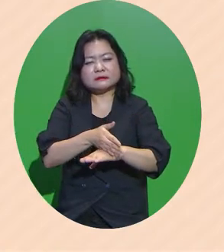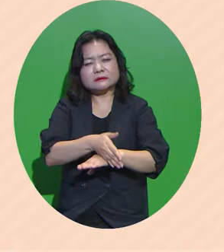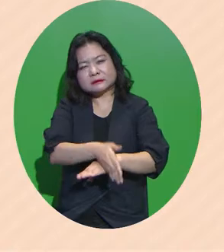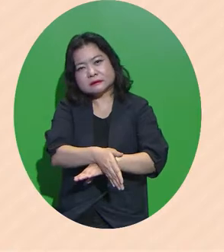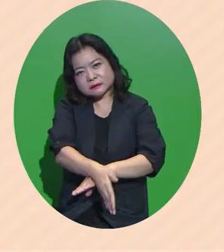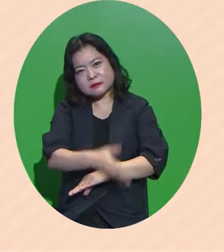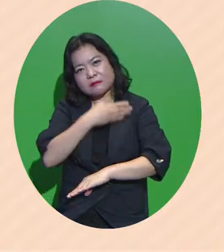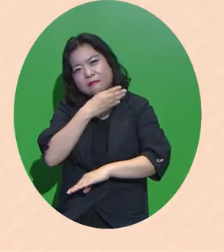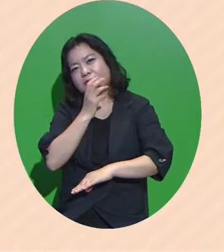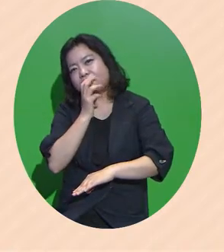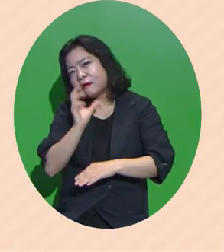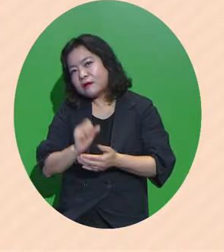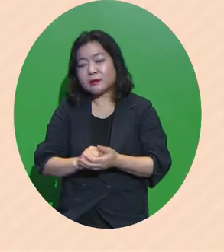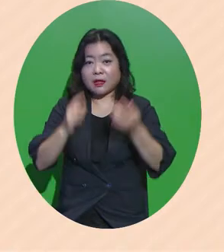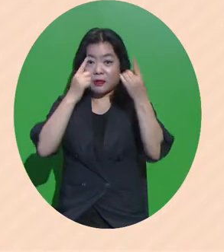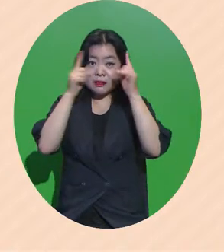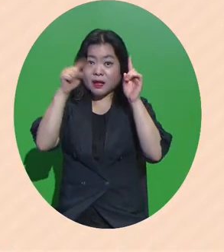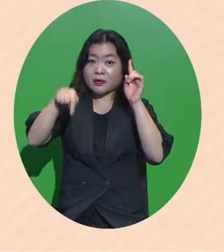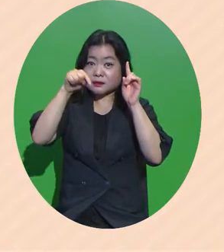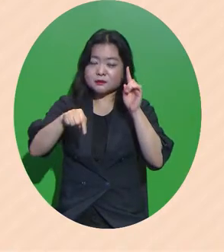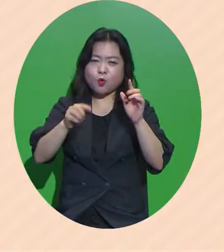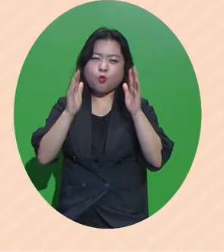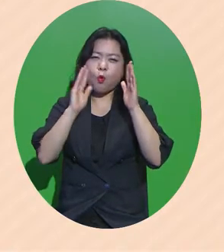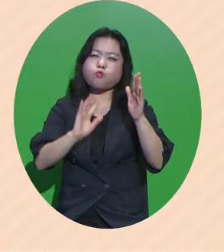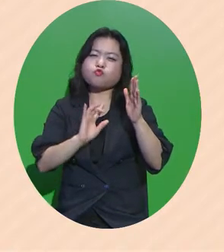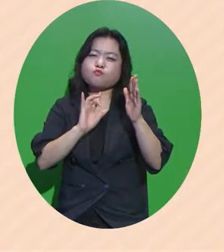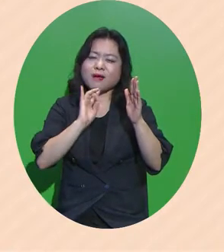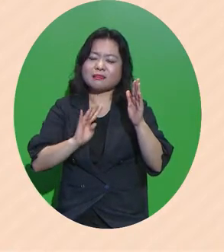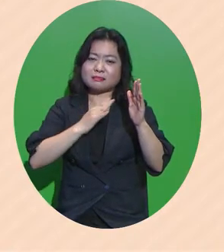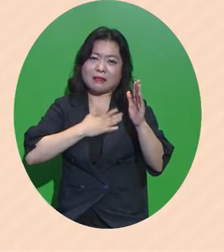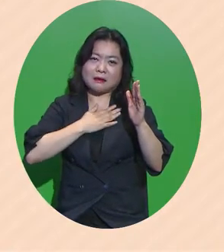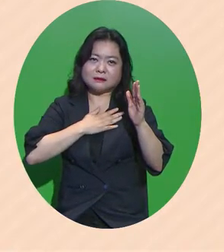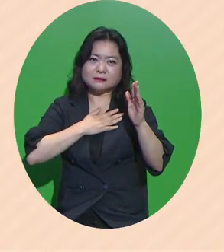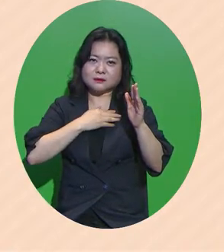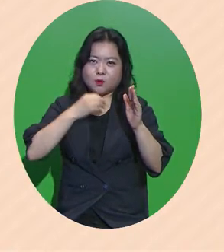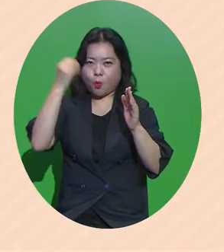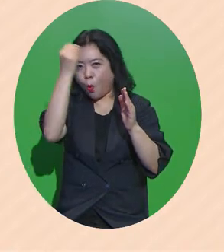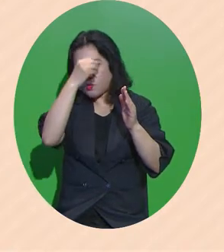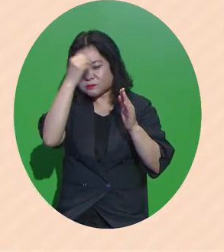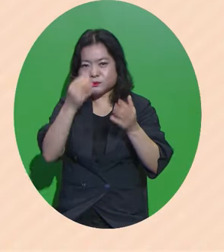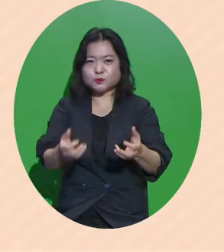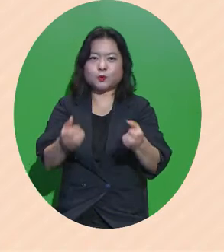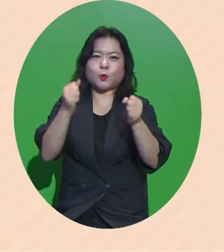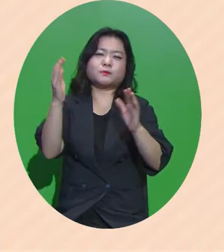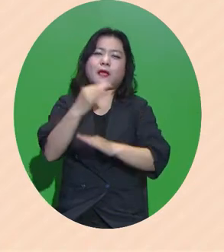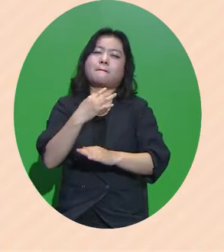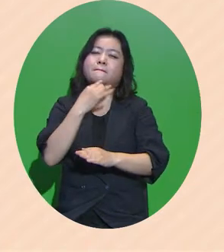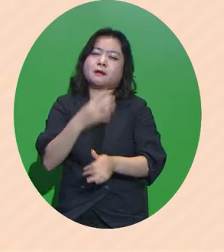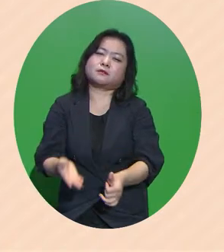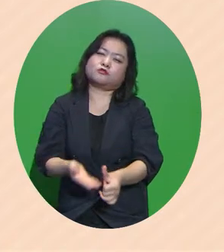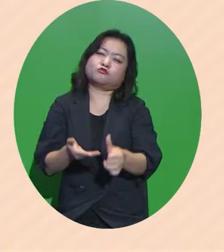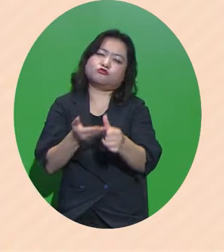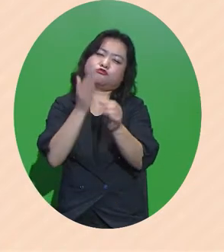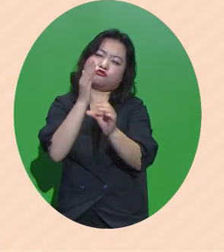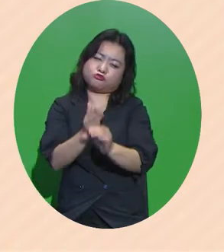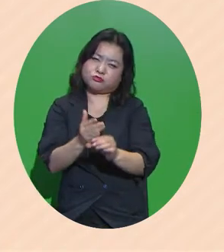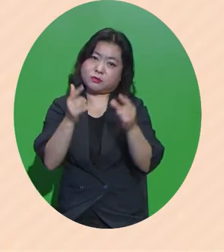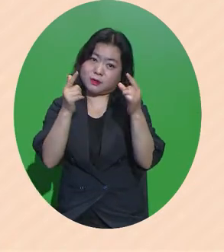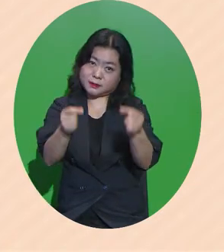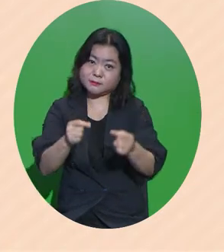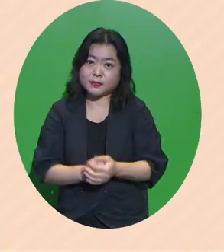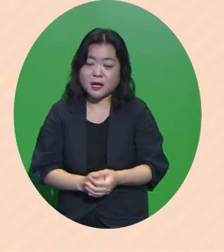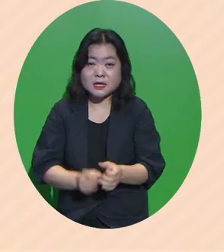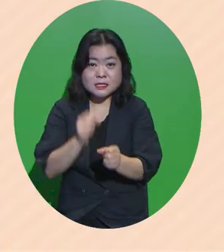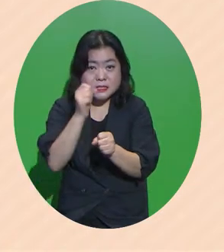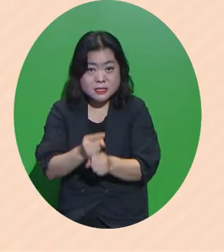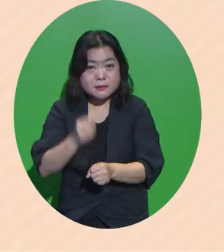대학은 공급밖에 모르는 고학력 졸업생을 양산하고 있는 것은 아닌지 모르겠습니다 이미